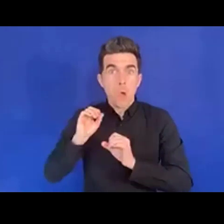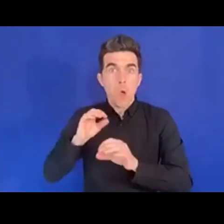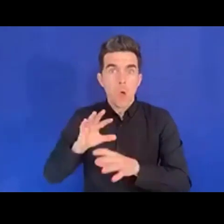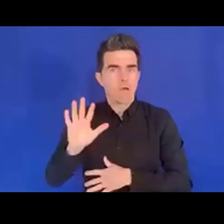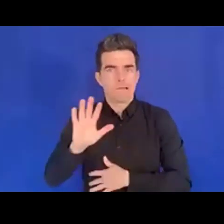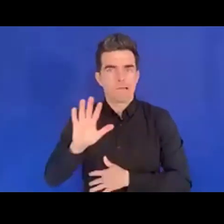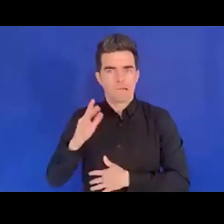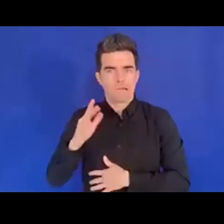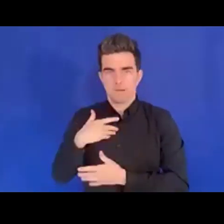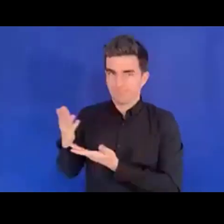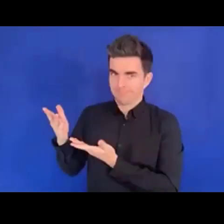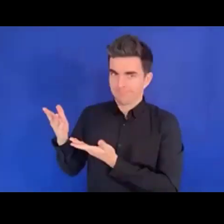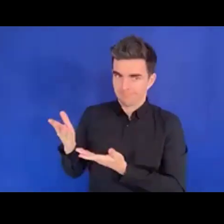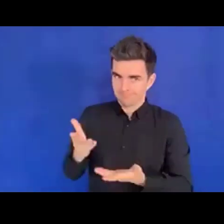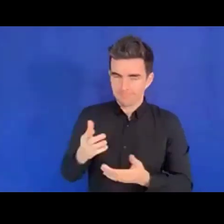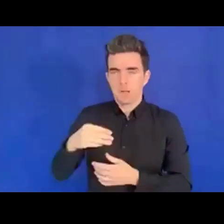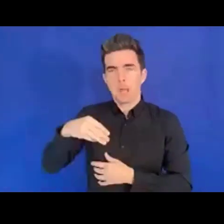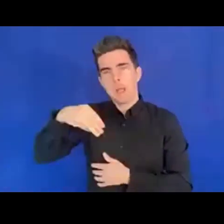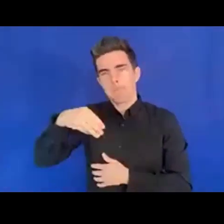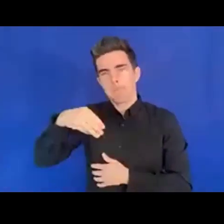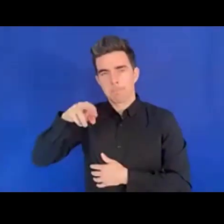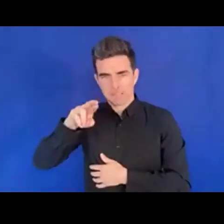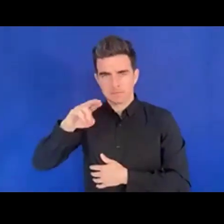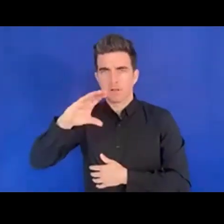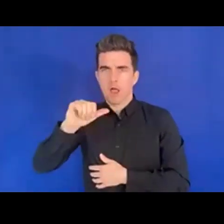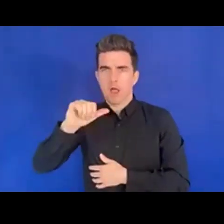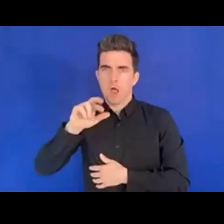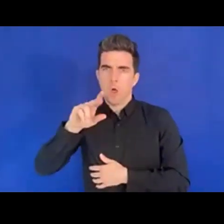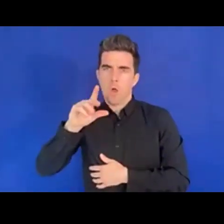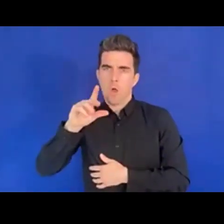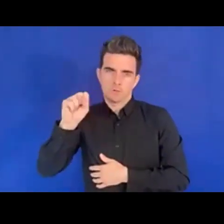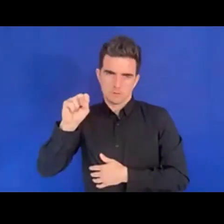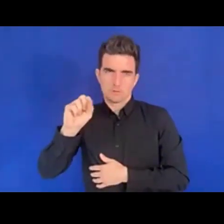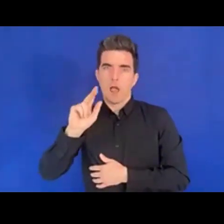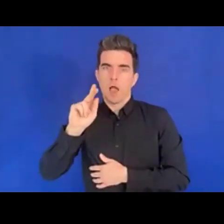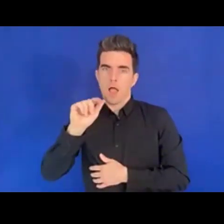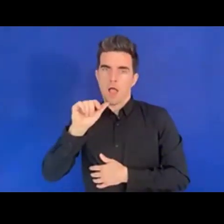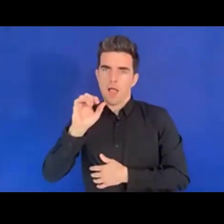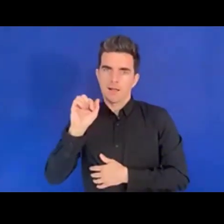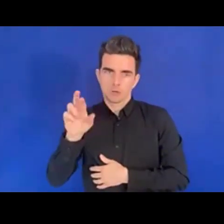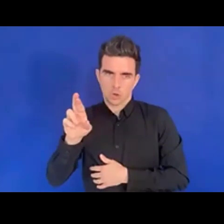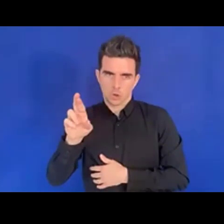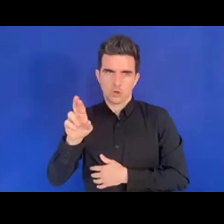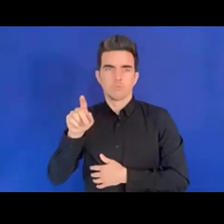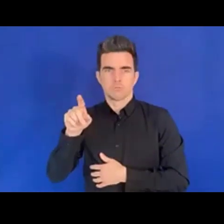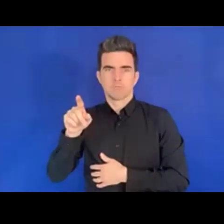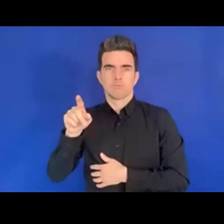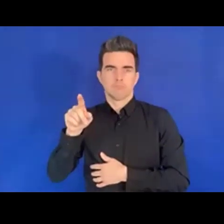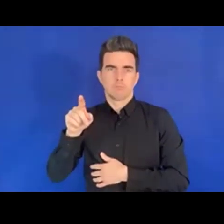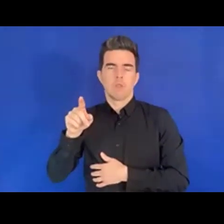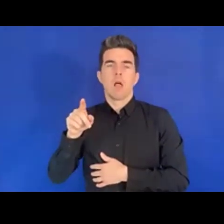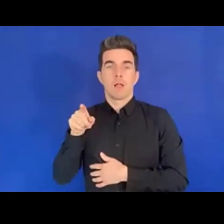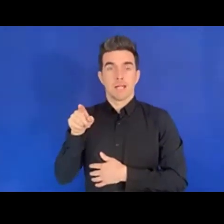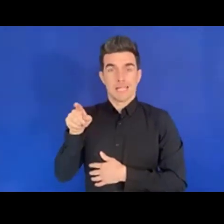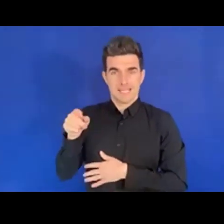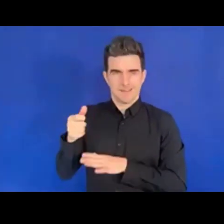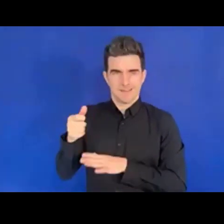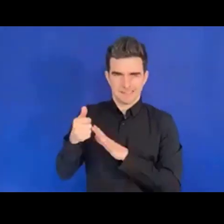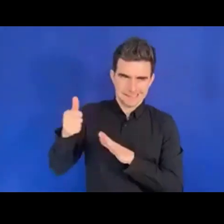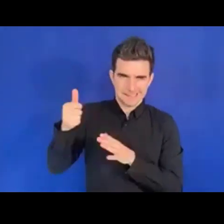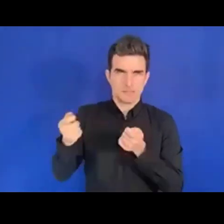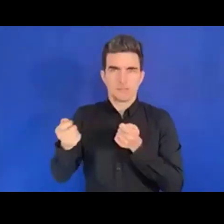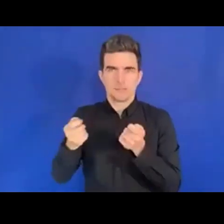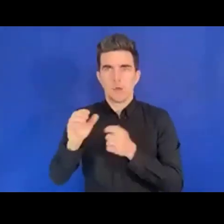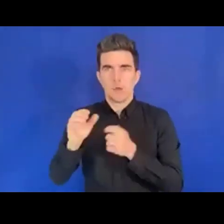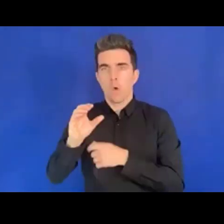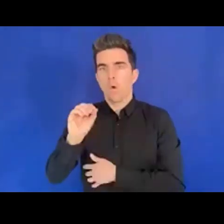Carlos est directeur exécutif de l'ONG Inclusiva et il est également membre fondateur et